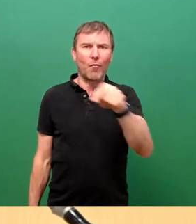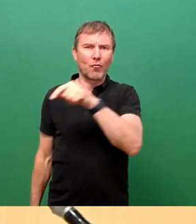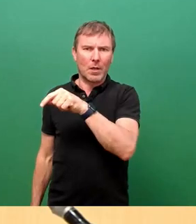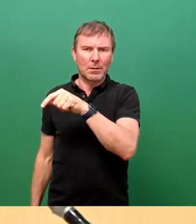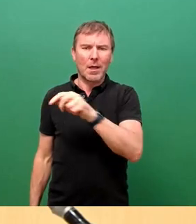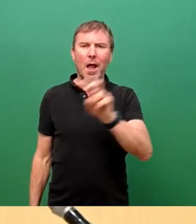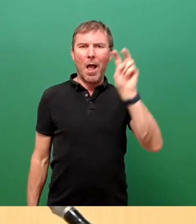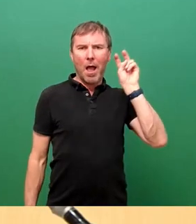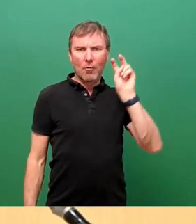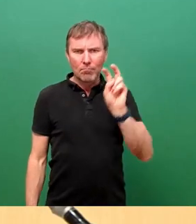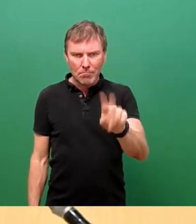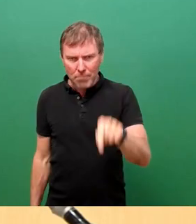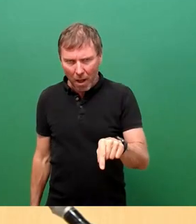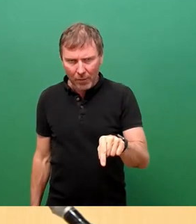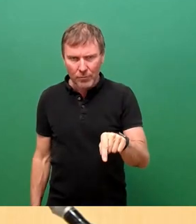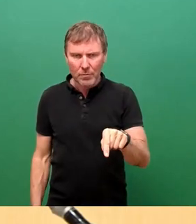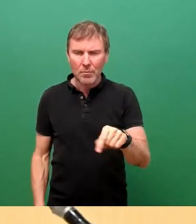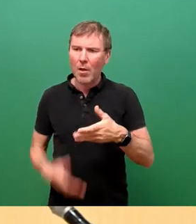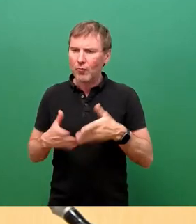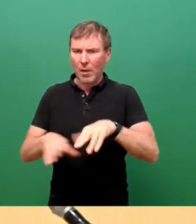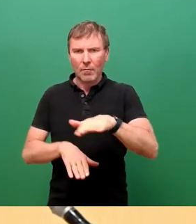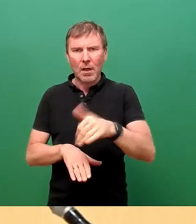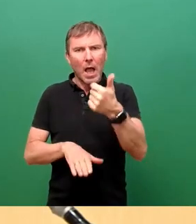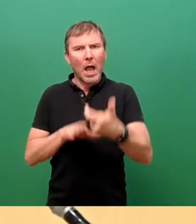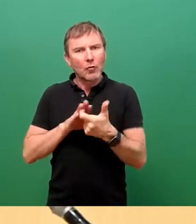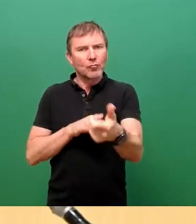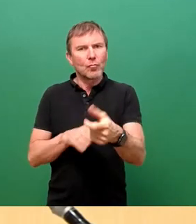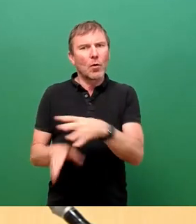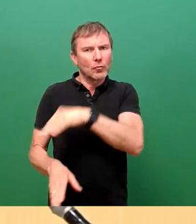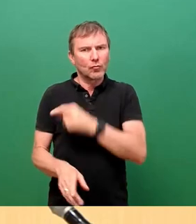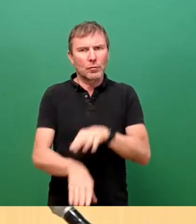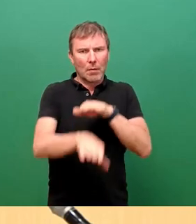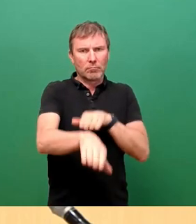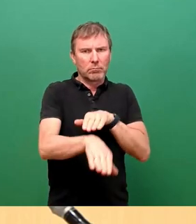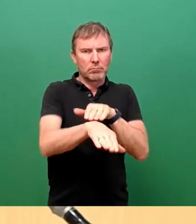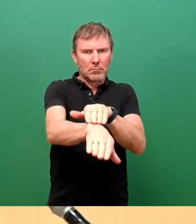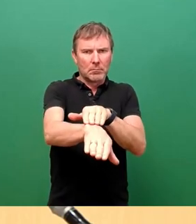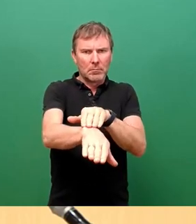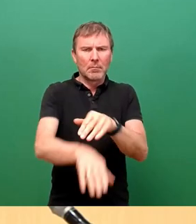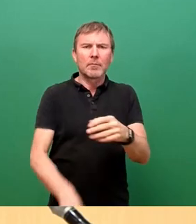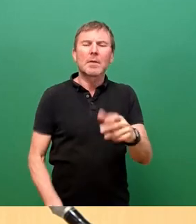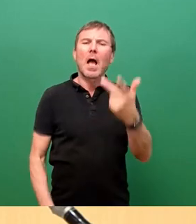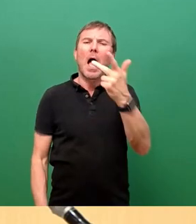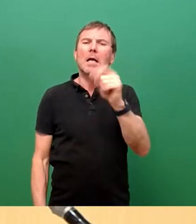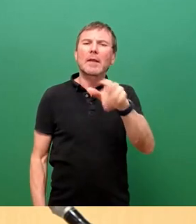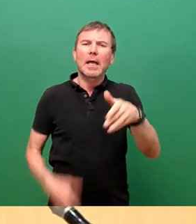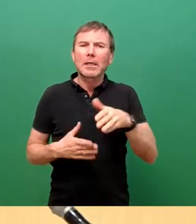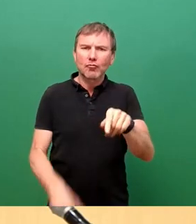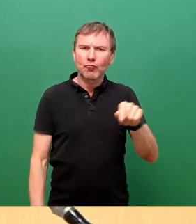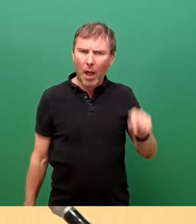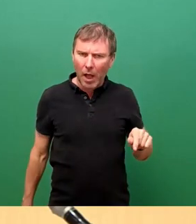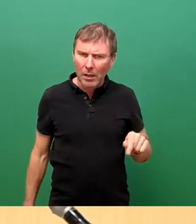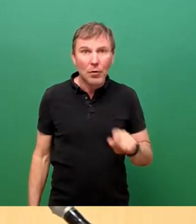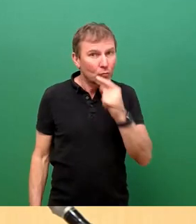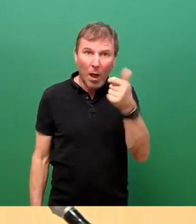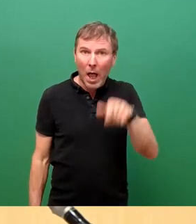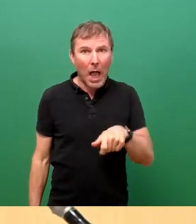und der Individualverkehr eine Spur teilen. In der Praxis, an der Katharinenstraße, haben wir sowieso wieder nur eine Spur. Das heißt, dort